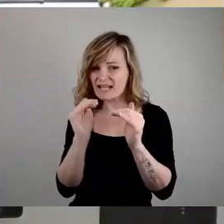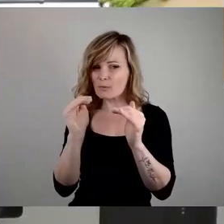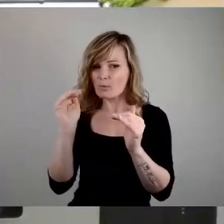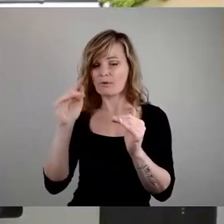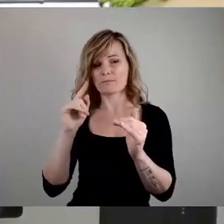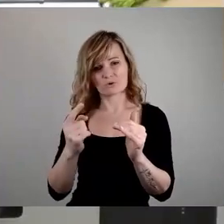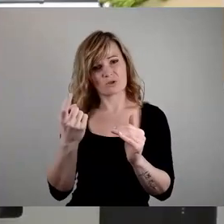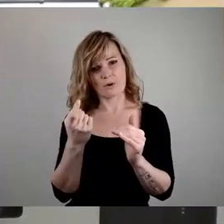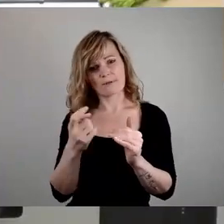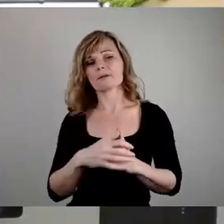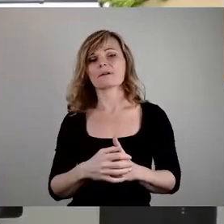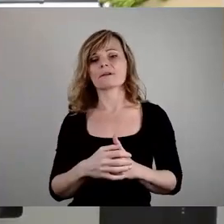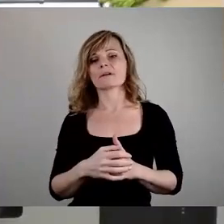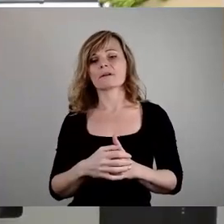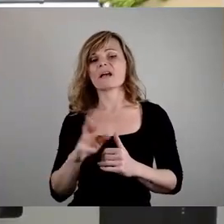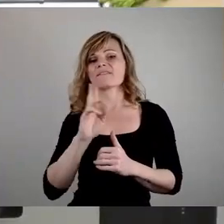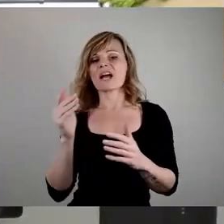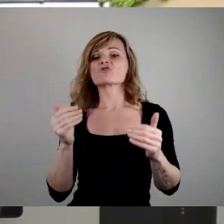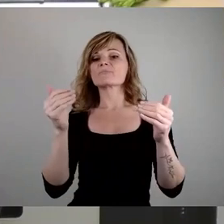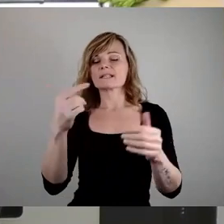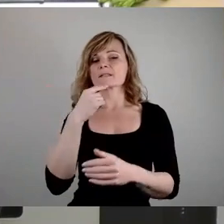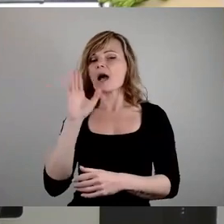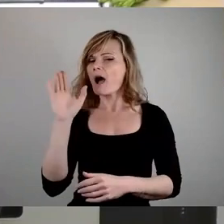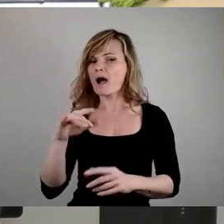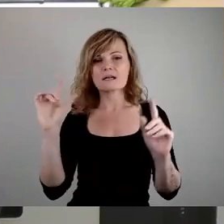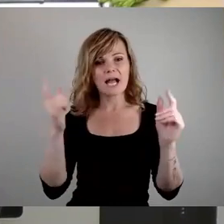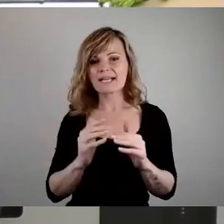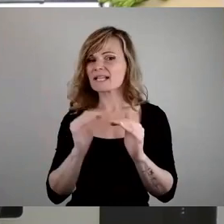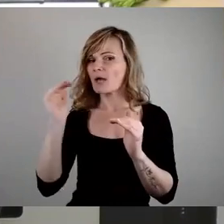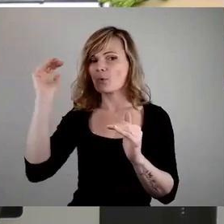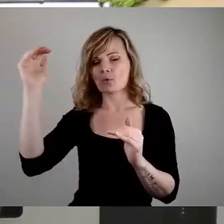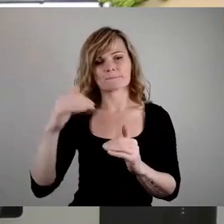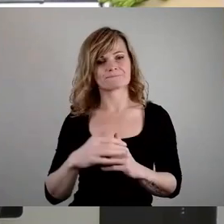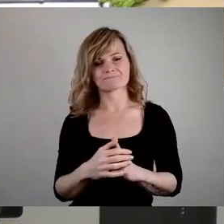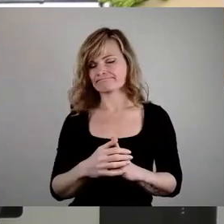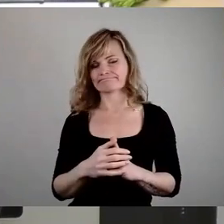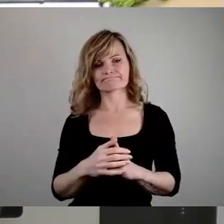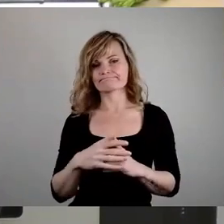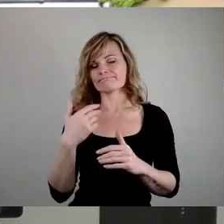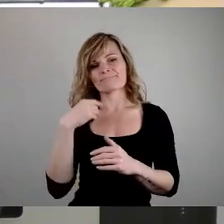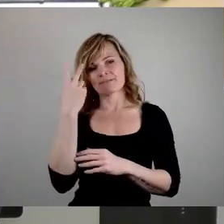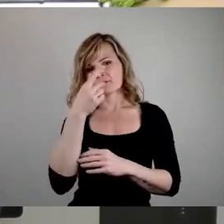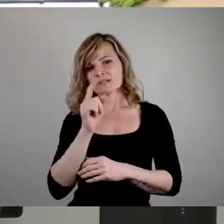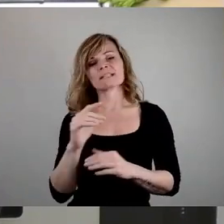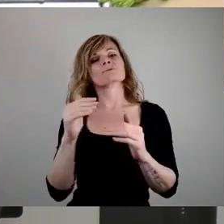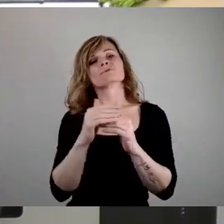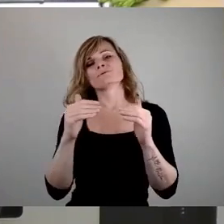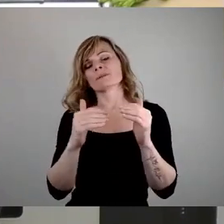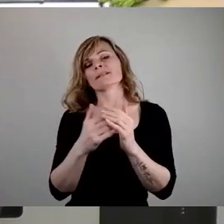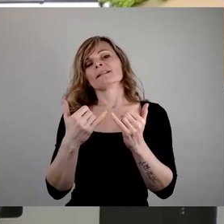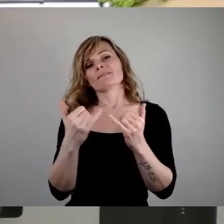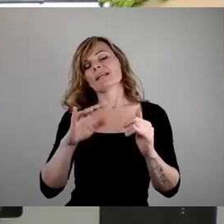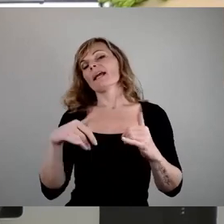Wer im Nachgang immer wieder behauptet, damit keinerlei Erhöhungen mehr zu haben, hat offensichtlich dann die Systematik der Elternbeitragsermittlungen nicht